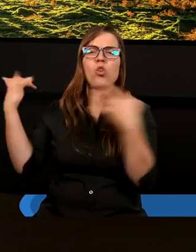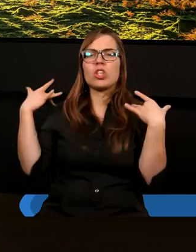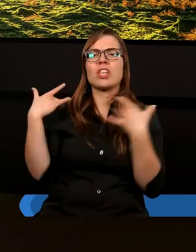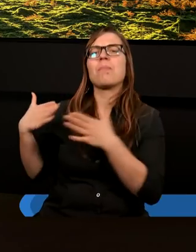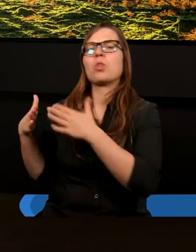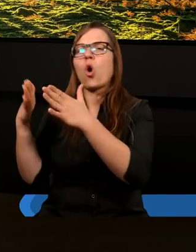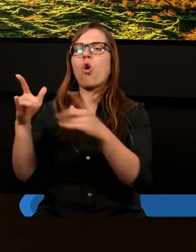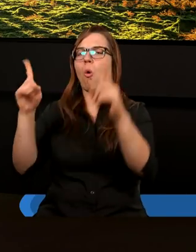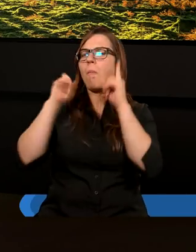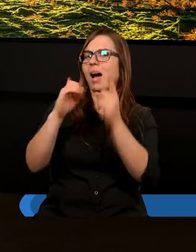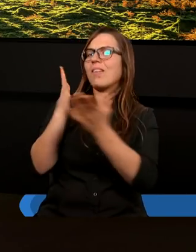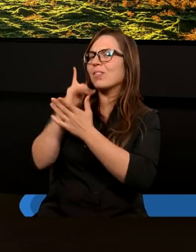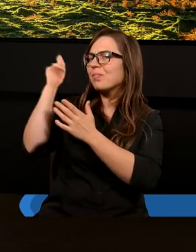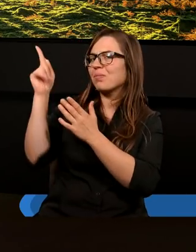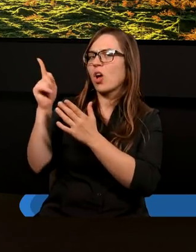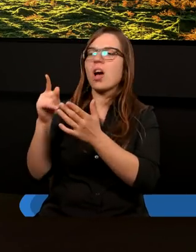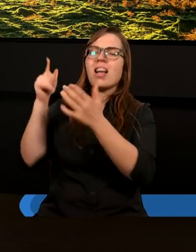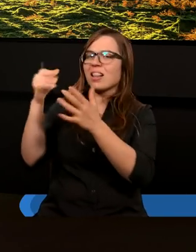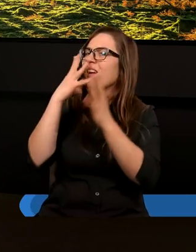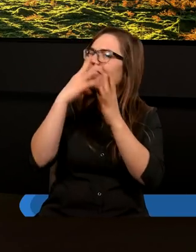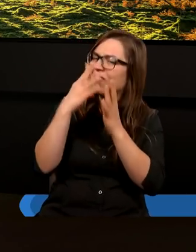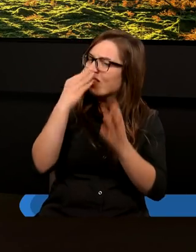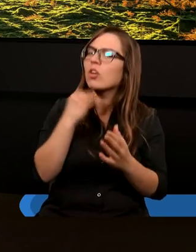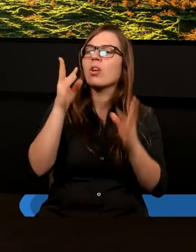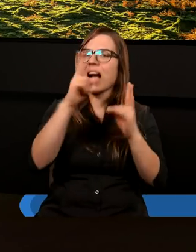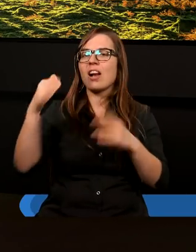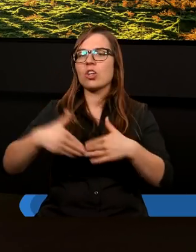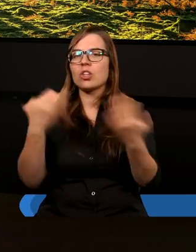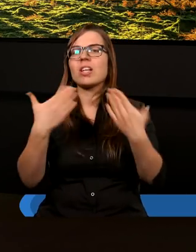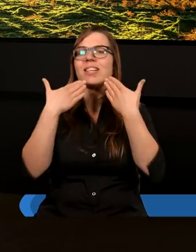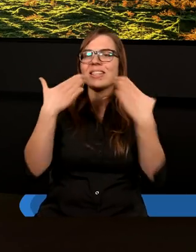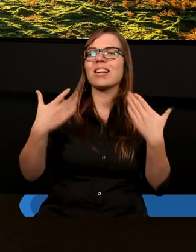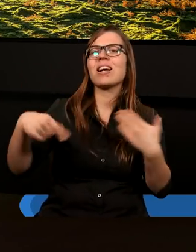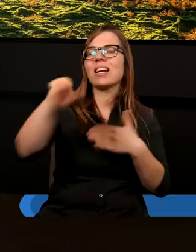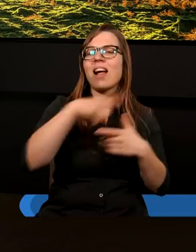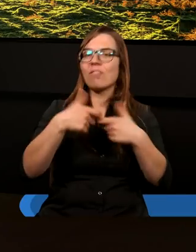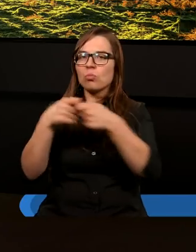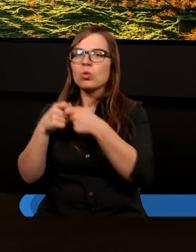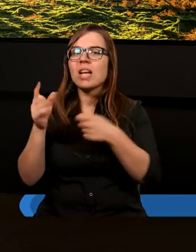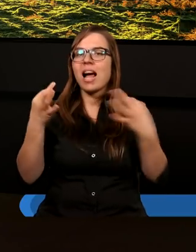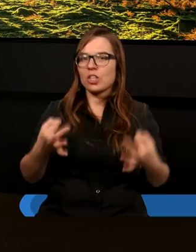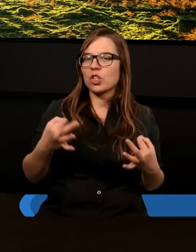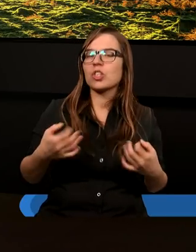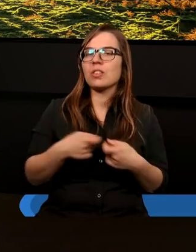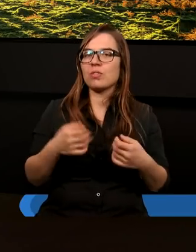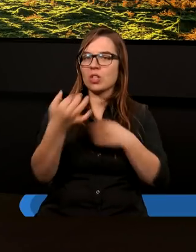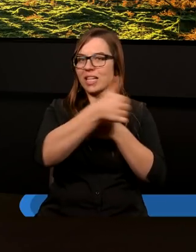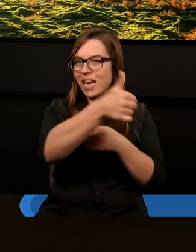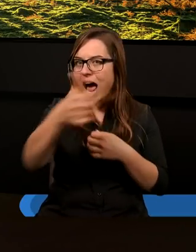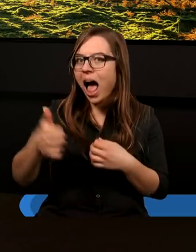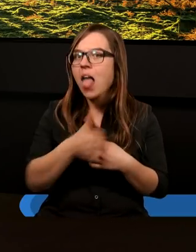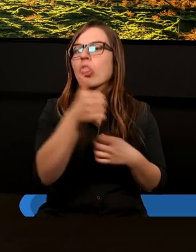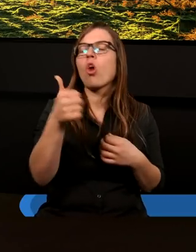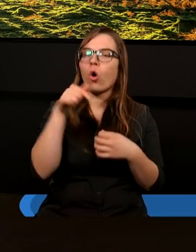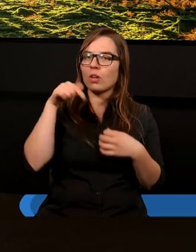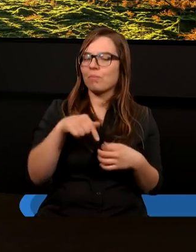drogą, prawdą. I tak niech wygląda każdy nasz dzień. Dziękujemy za wspólnotę, za dzisiejszą jedność